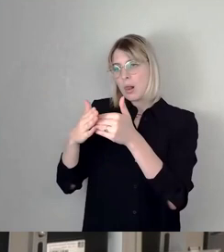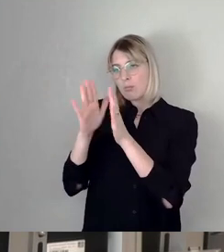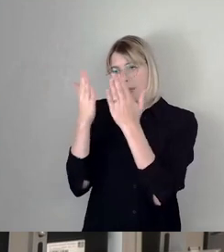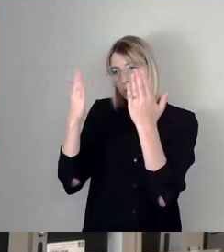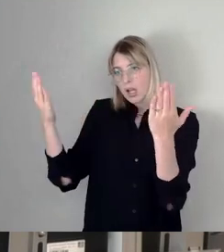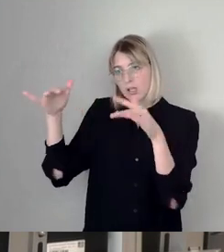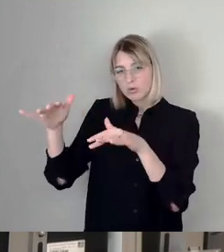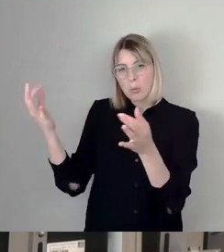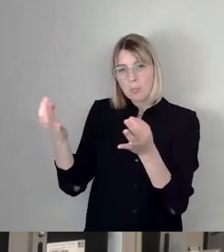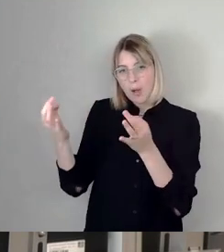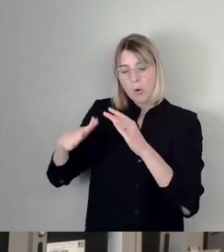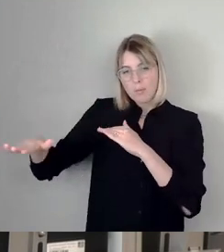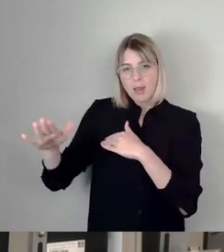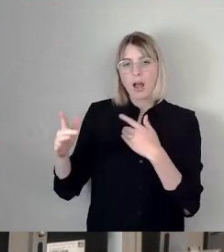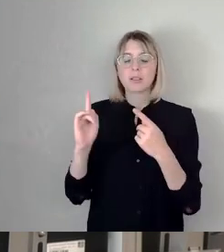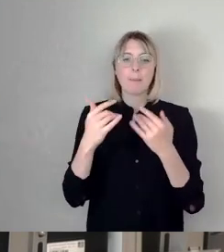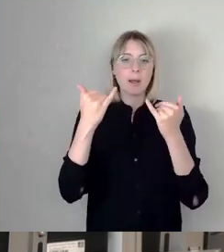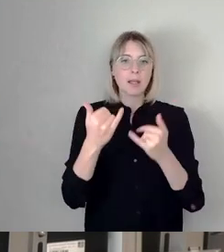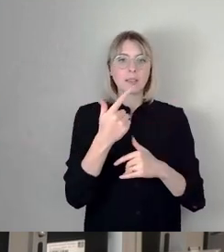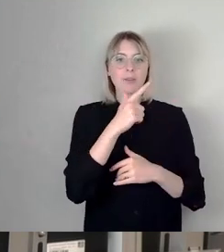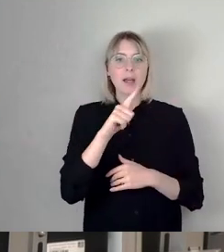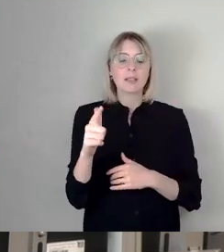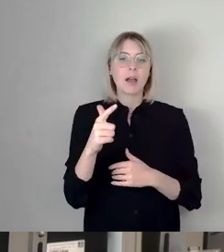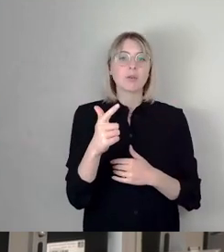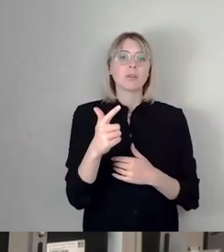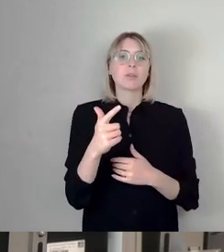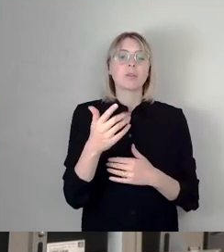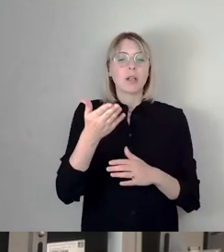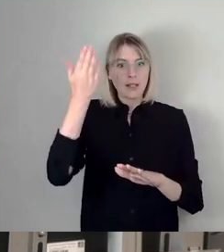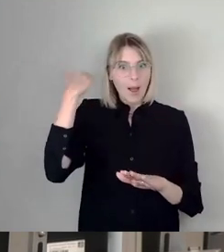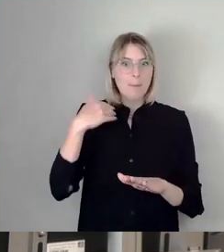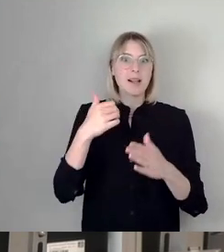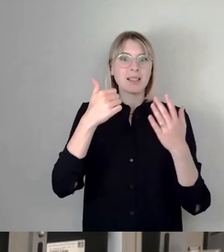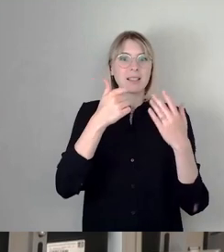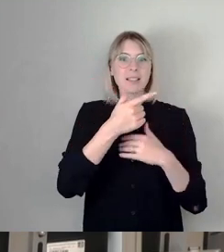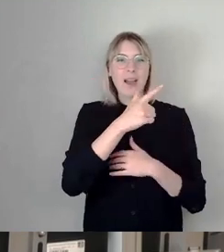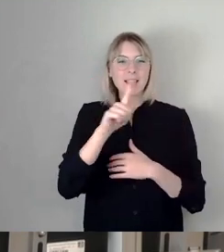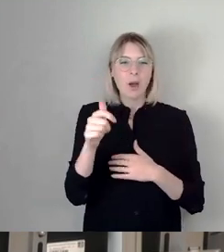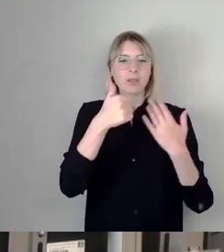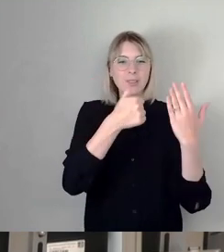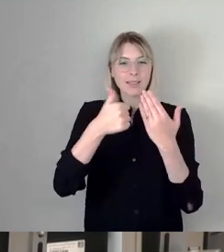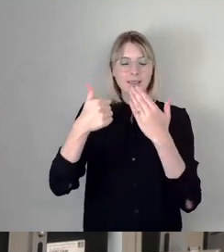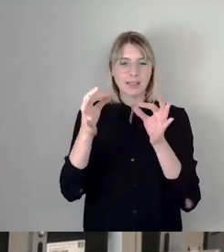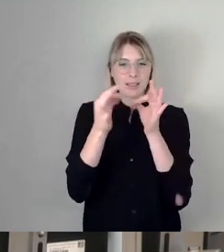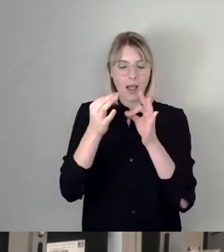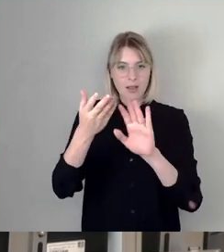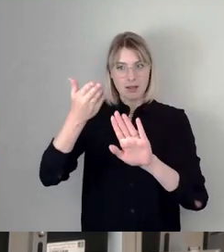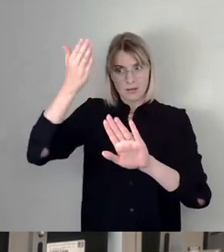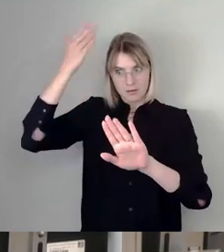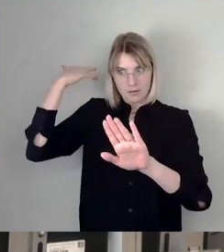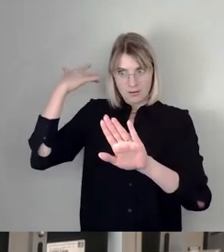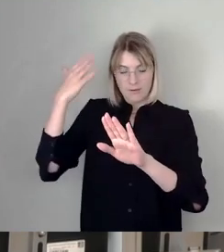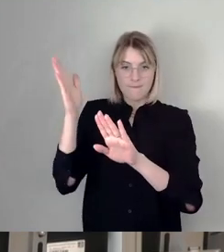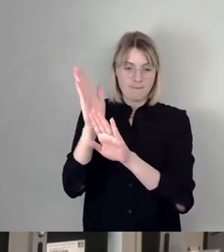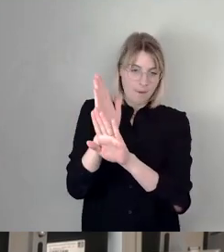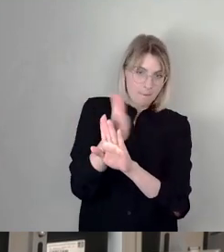seitdem sind 3066 Tage vergangen und wir haben jetzt eine Umplanung jetzt hier im Stadtrat wieder